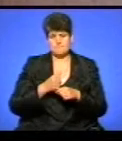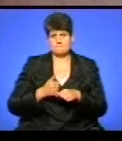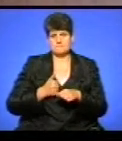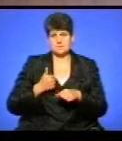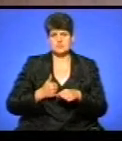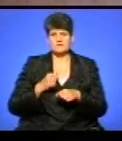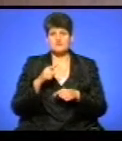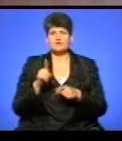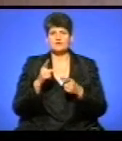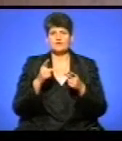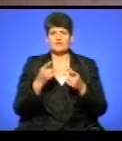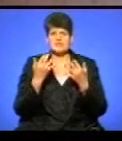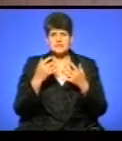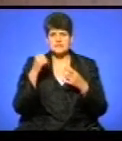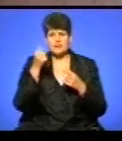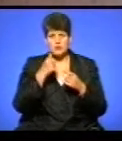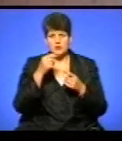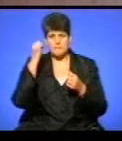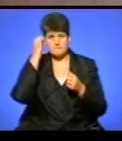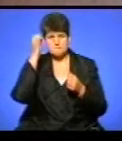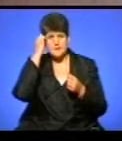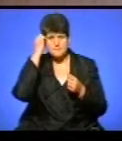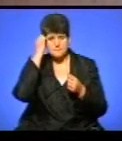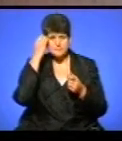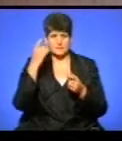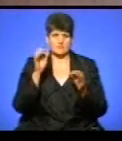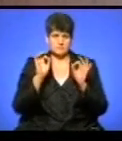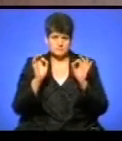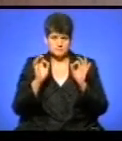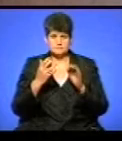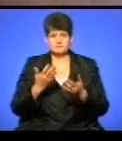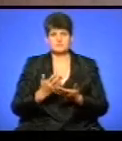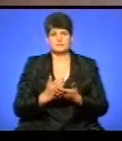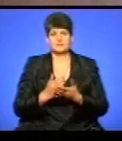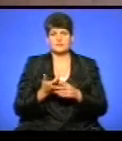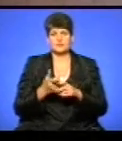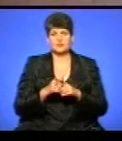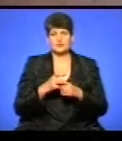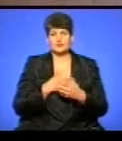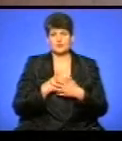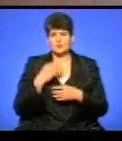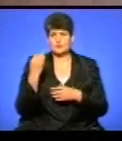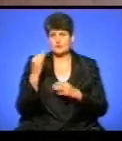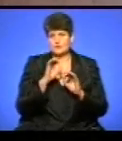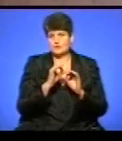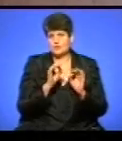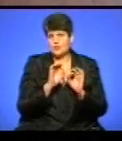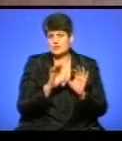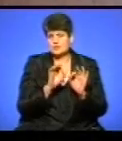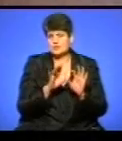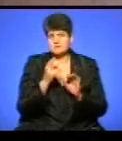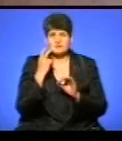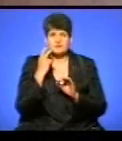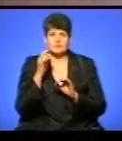стільки років ще досі при пам'яті, при здоровому глузді. І дуже любив його історії. Він завжди нам розказує про